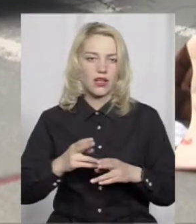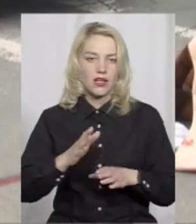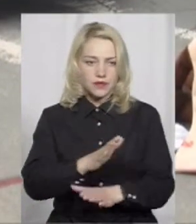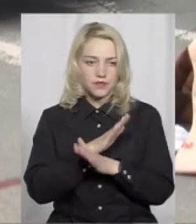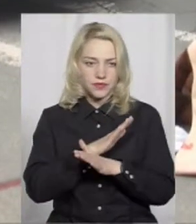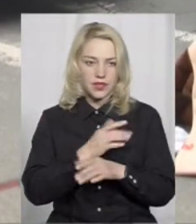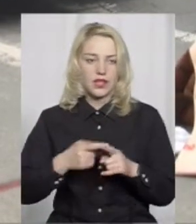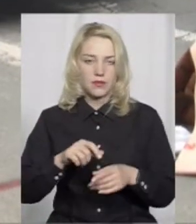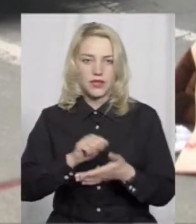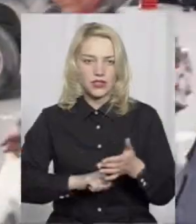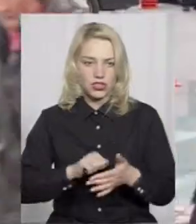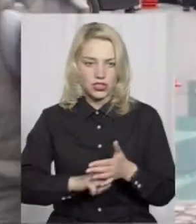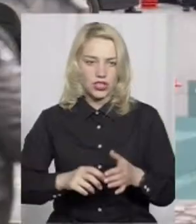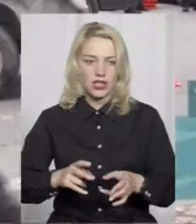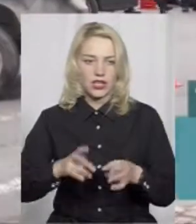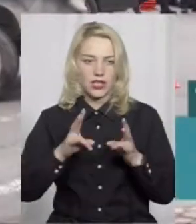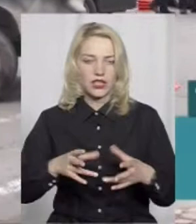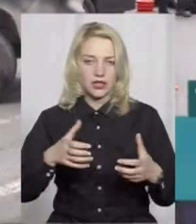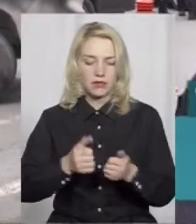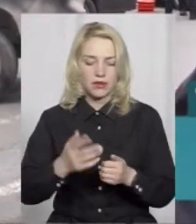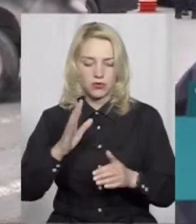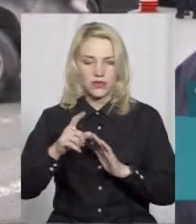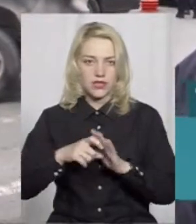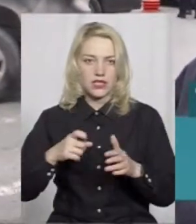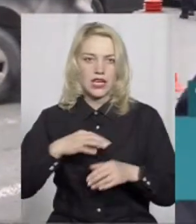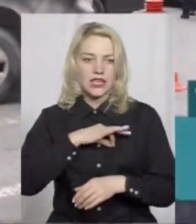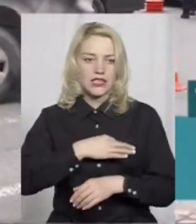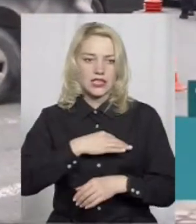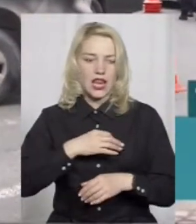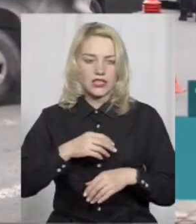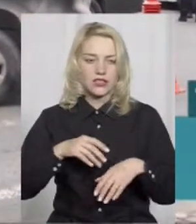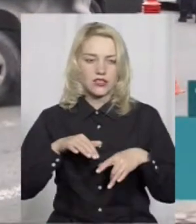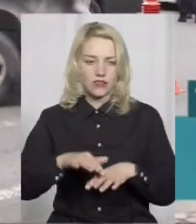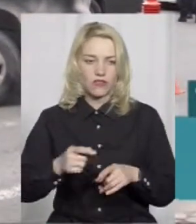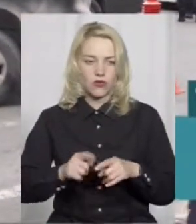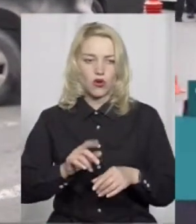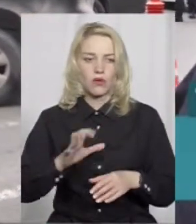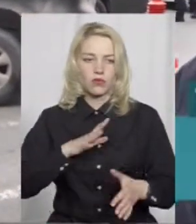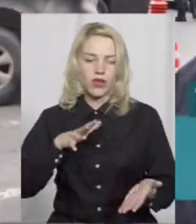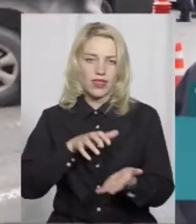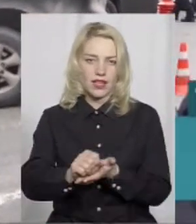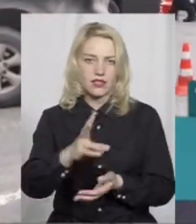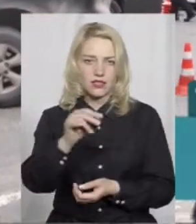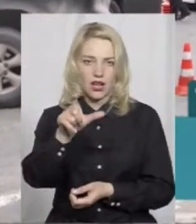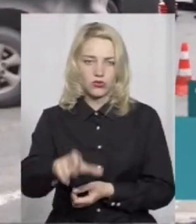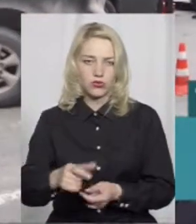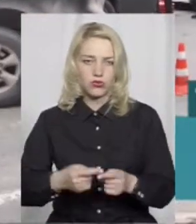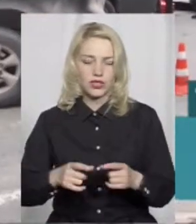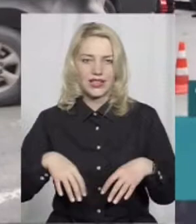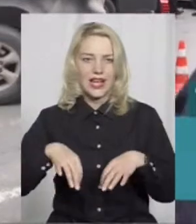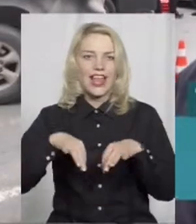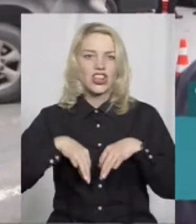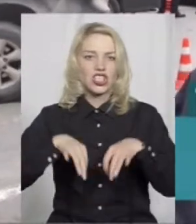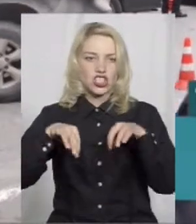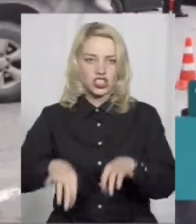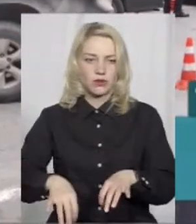Причини ДТП становить слідство. На даному перехресті вулиць Грушевського, Героїв Майдану, відбувся наїзд на пішохота автомобілем джип, от як ви